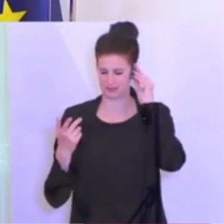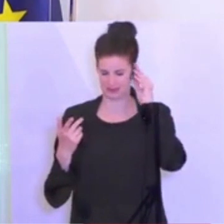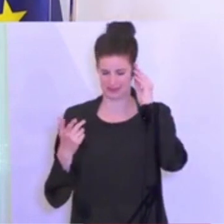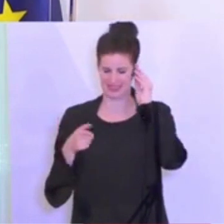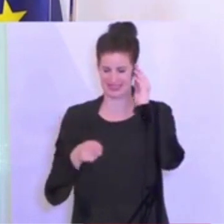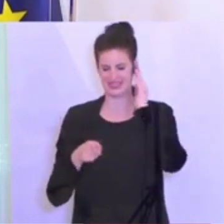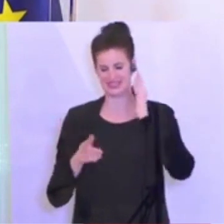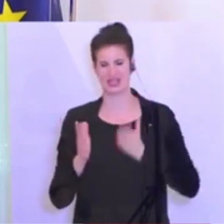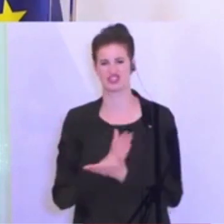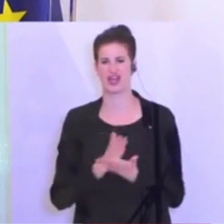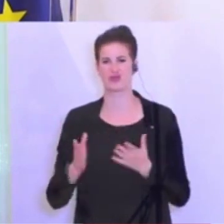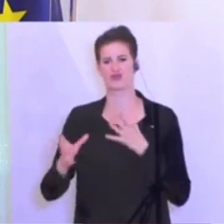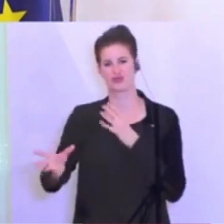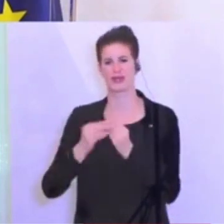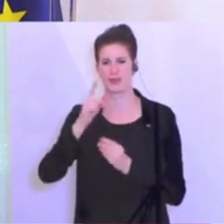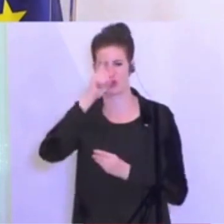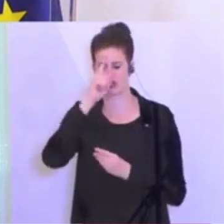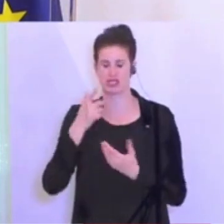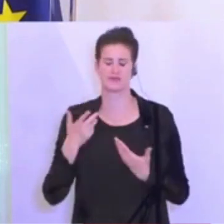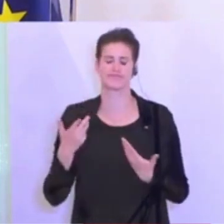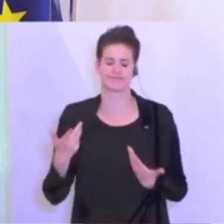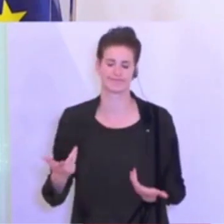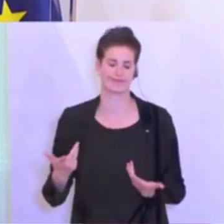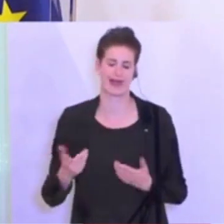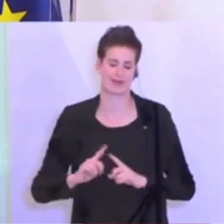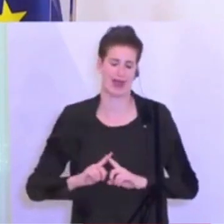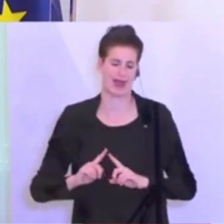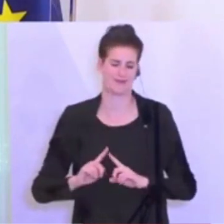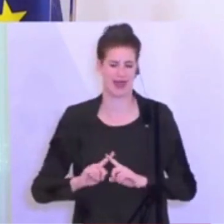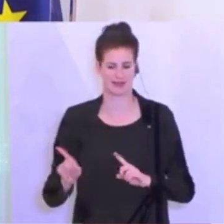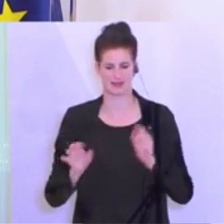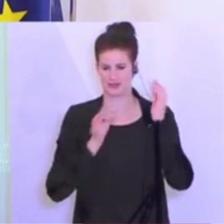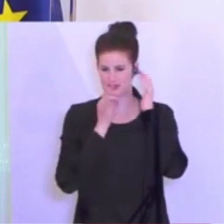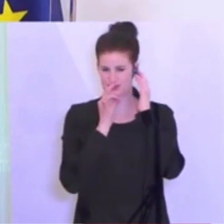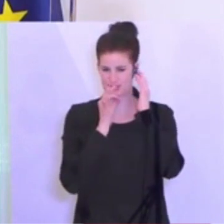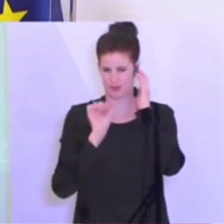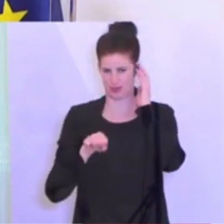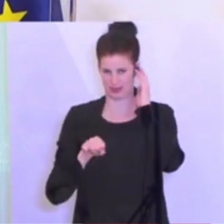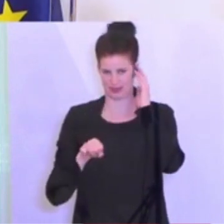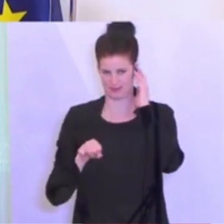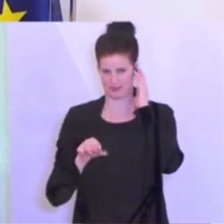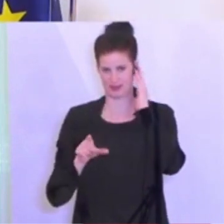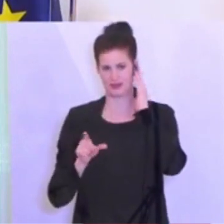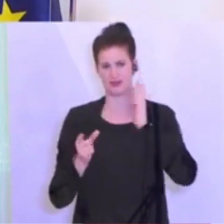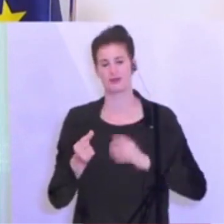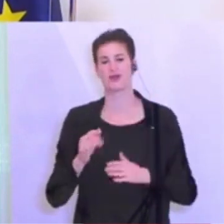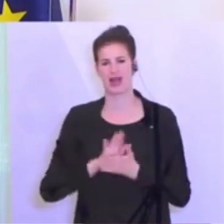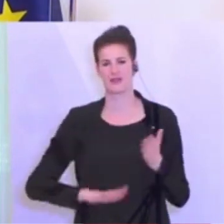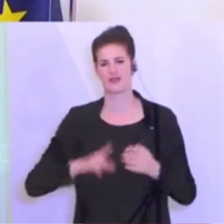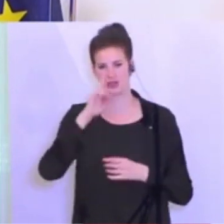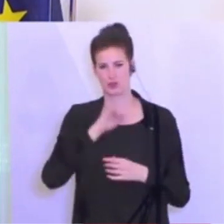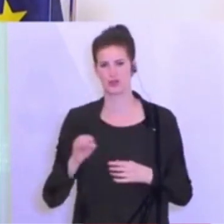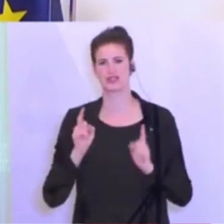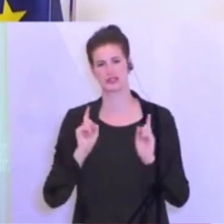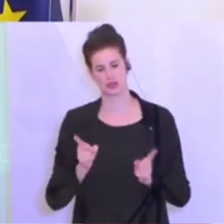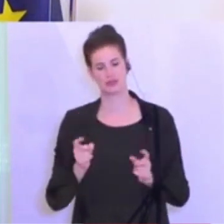und wir stehen auch zu dieser Entscheidung. Was aber selbstverständlich jetzt auch schon Anfang Juni sichergestellt werden soll, ist, dass es